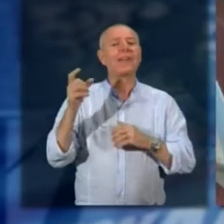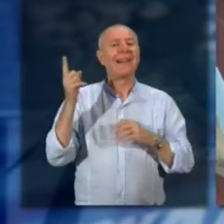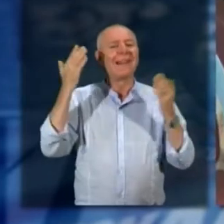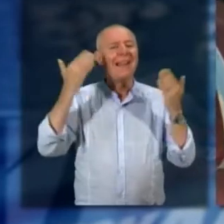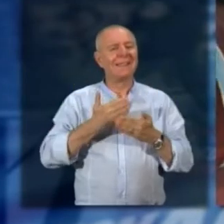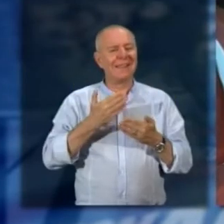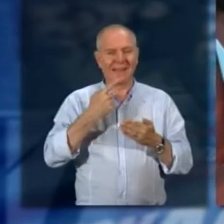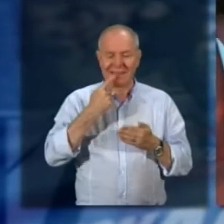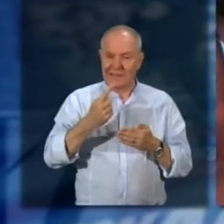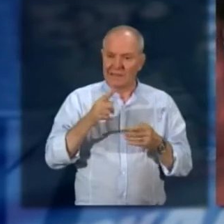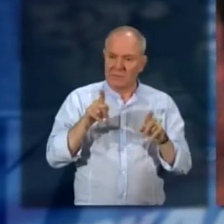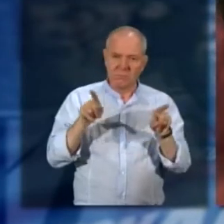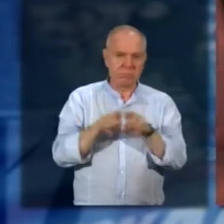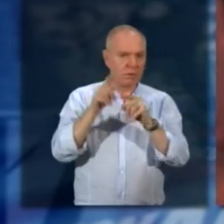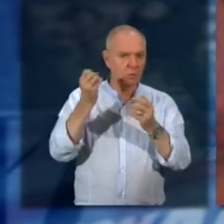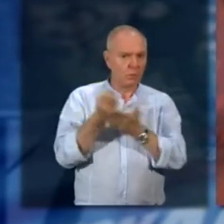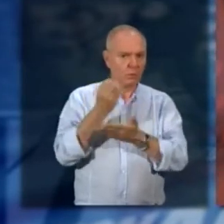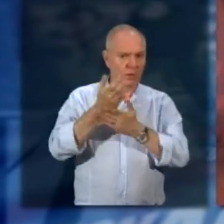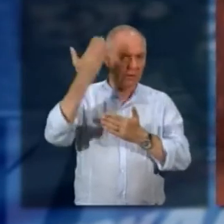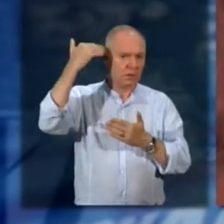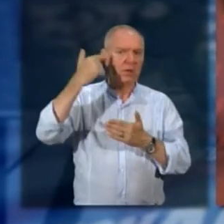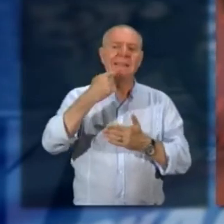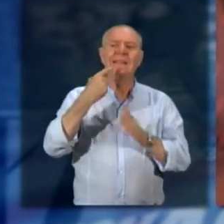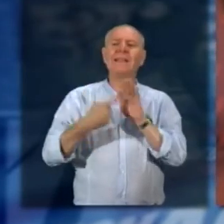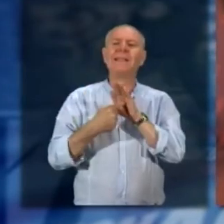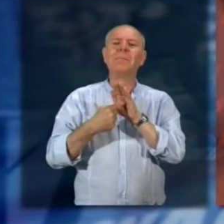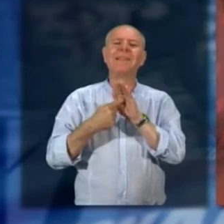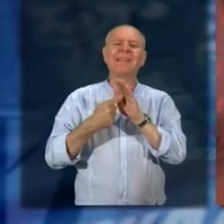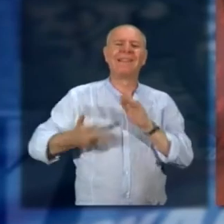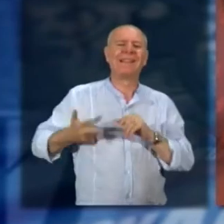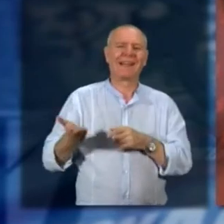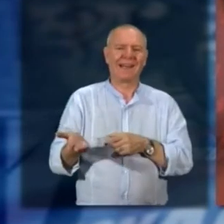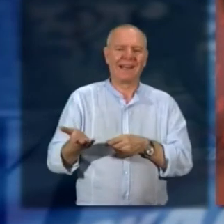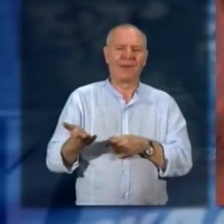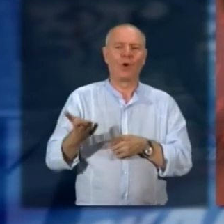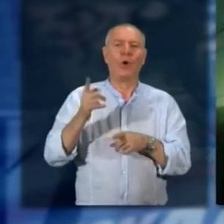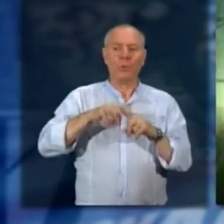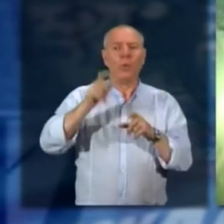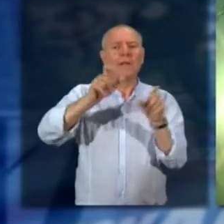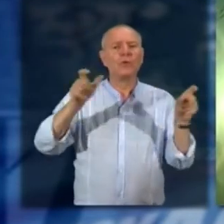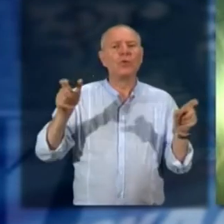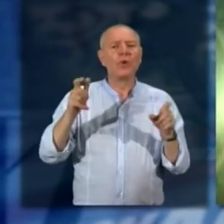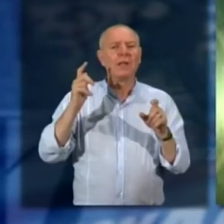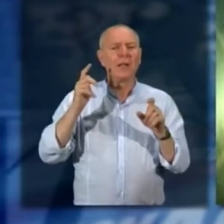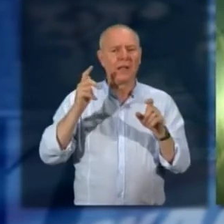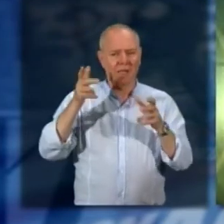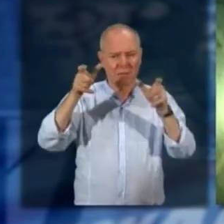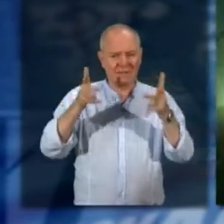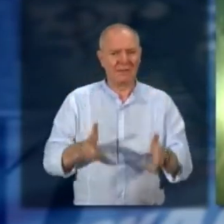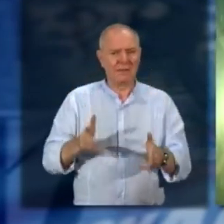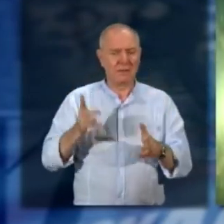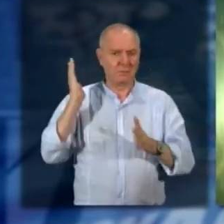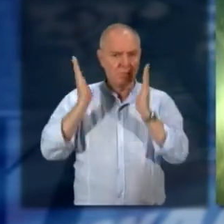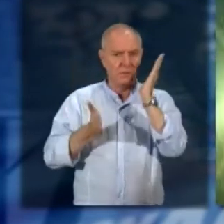ricorda altri episodi di aggressioni dipendenti di Trenitalia e Trenord, ma anche le botte ai viaggiatori. L'ultimo episodio sulla